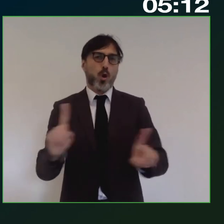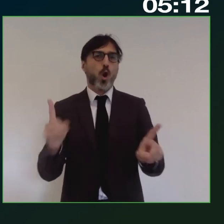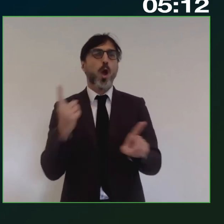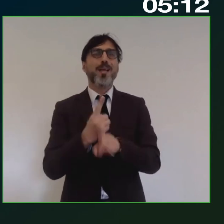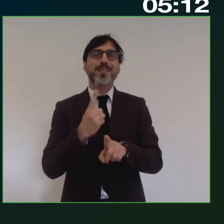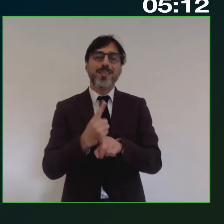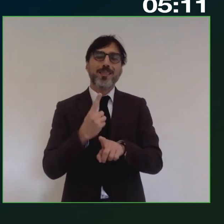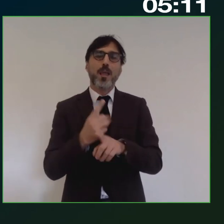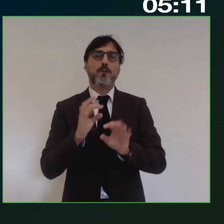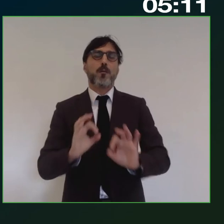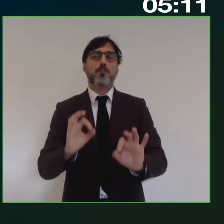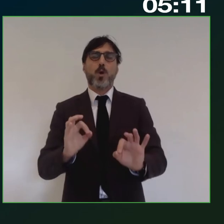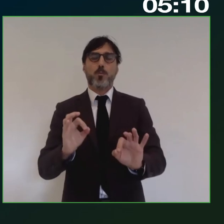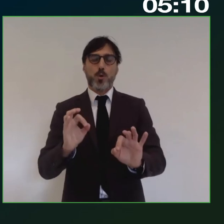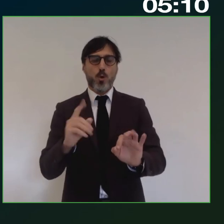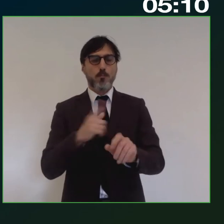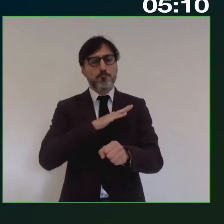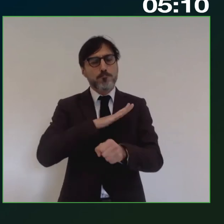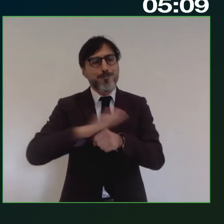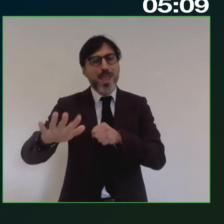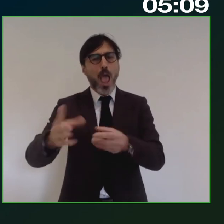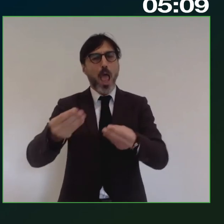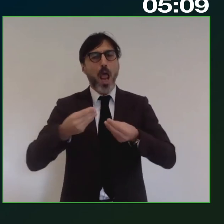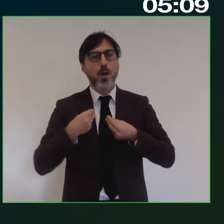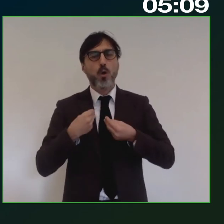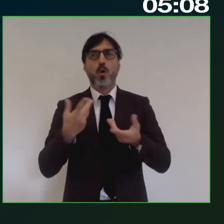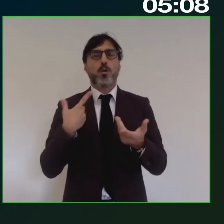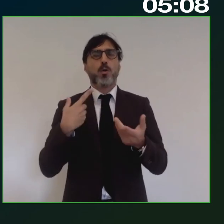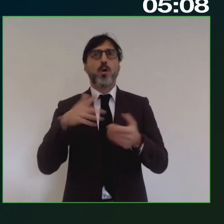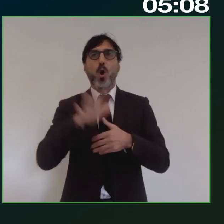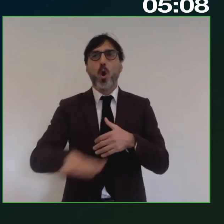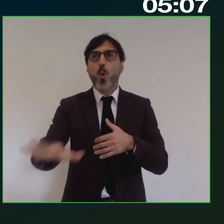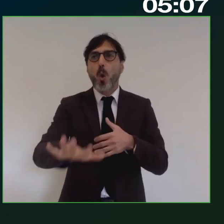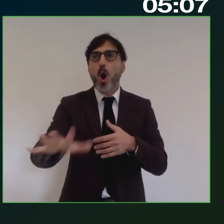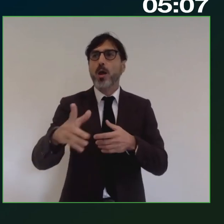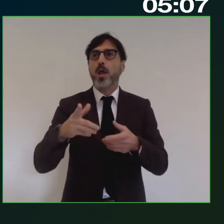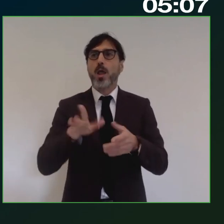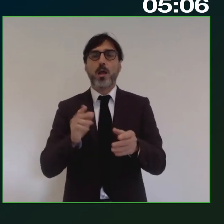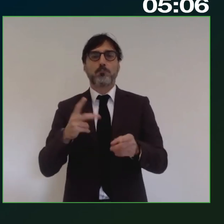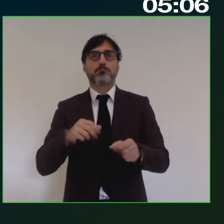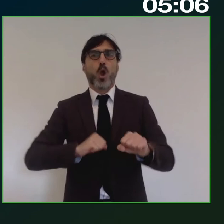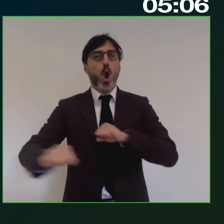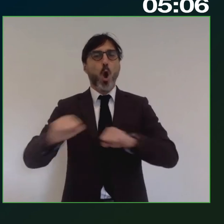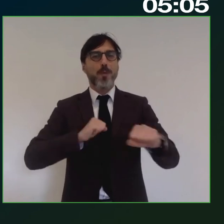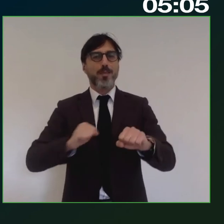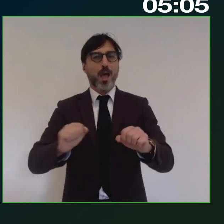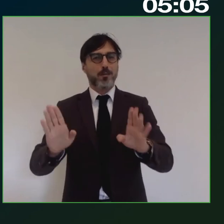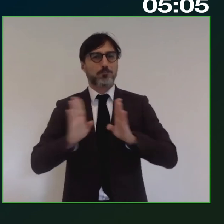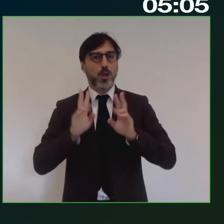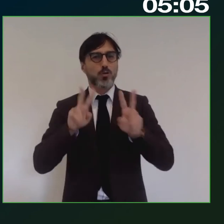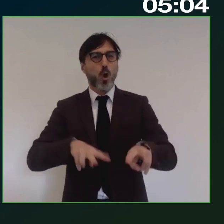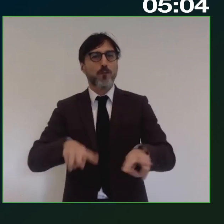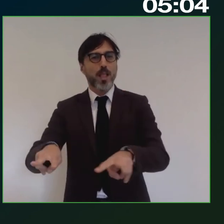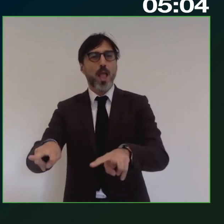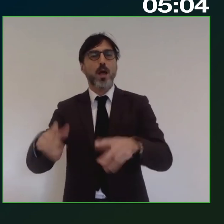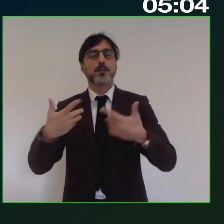esercitato con un mandato pieno attraverso il voto nei luoghi come i comitati di sorveglianza dove si